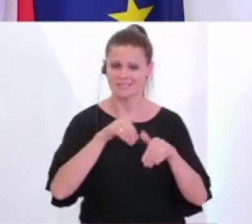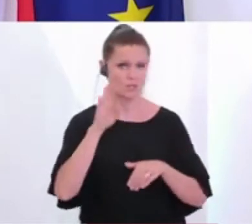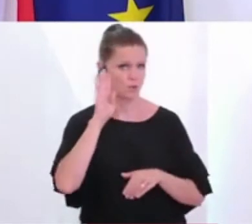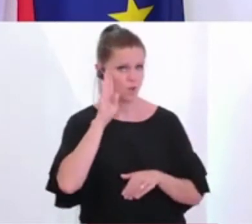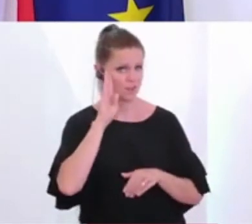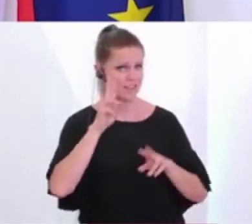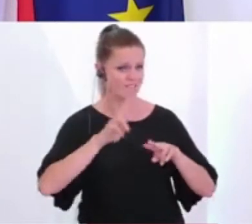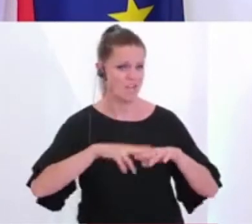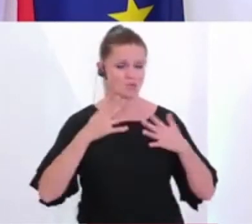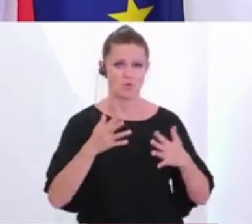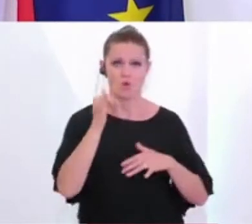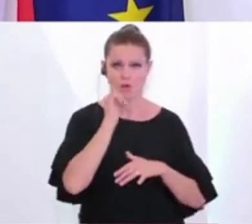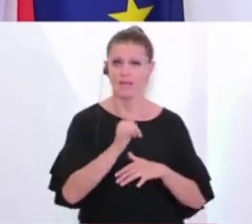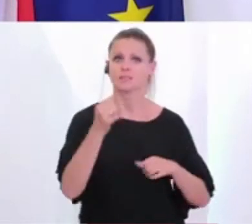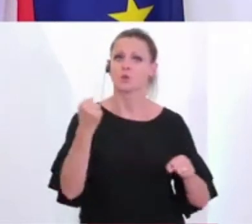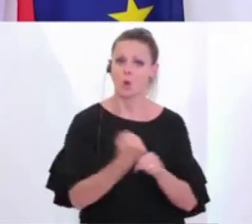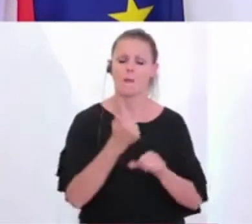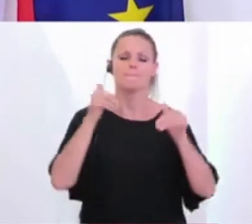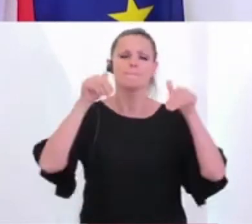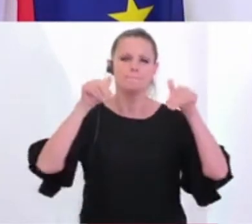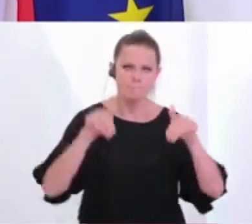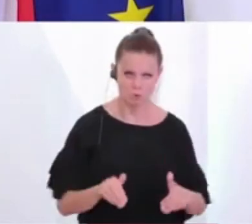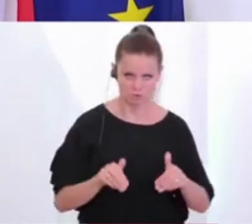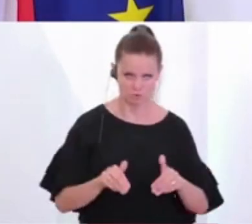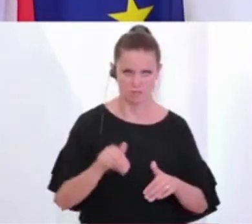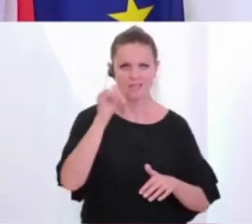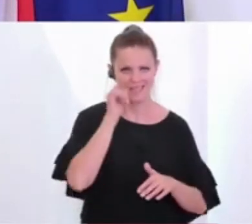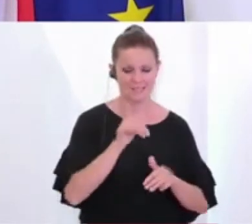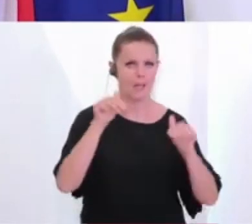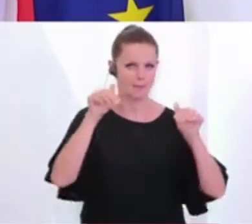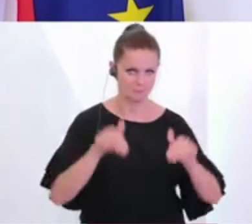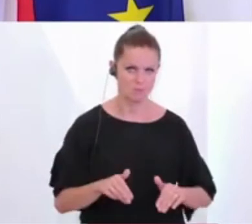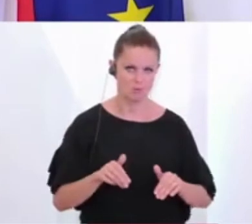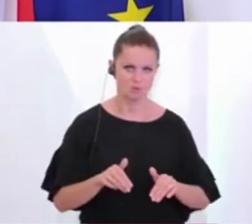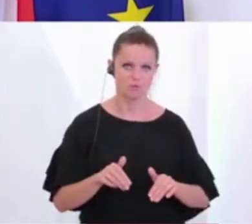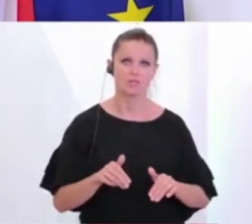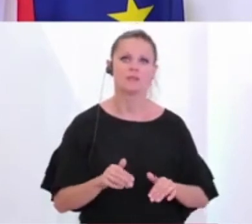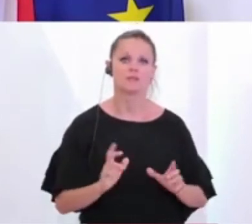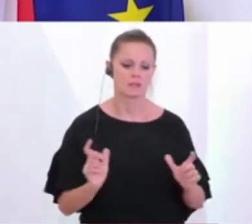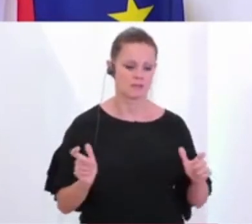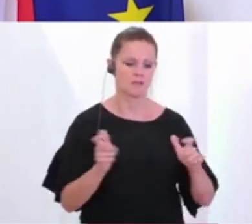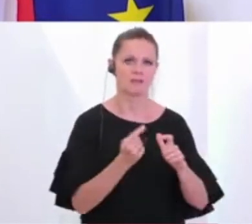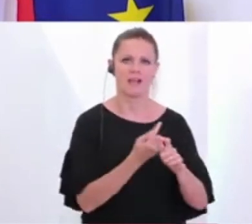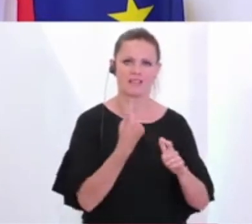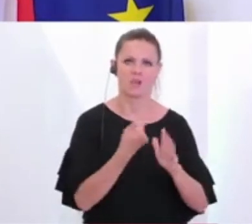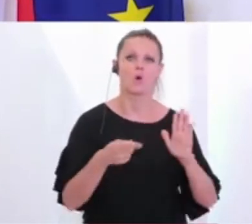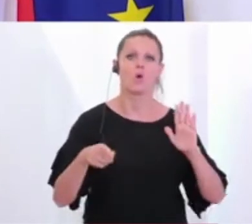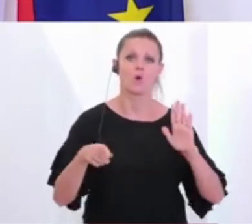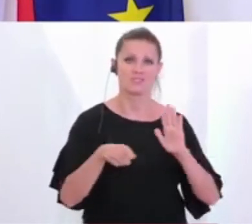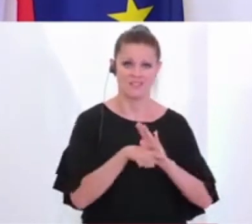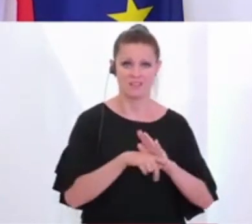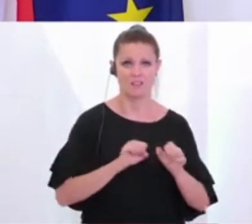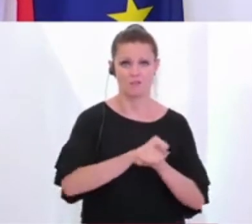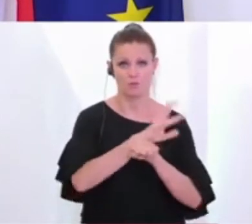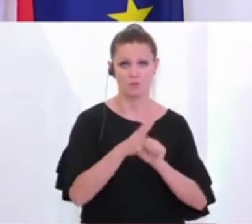wenn man diese Reise dann doch antreten muss, zum Beispiel, dann bitte Quarantäne und negativen Covid-Test. Kein Kavaliersdelikt.